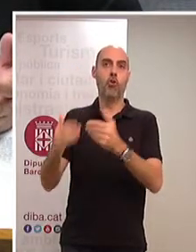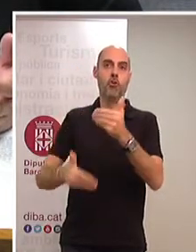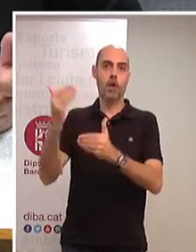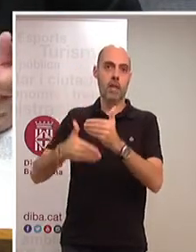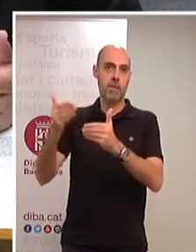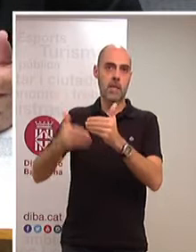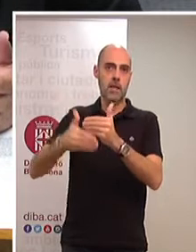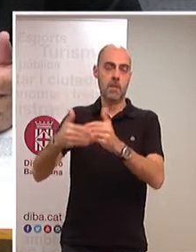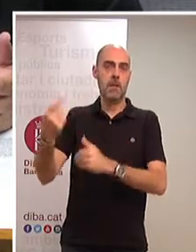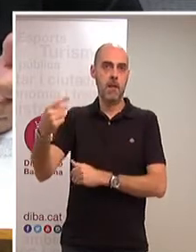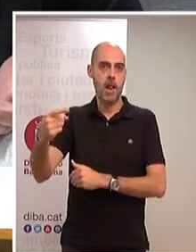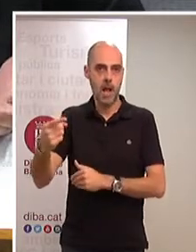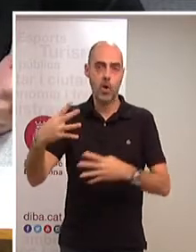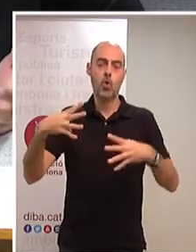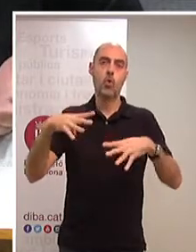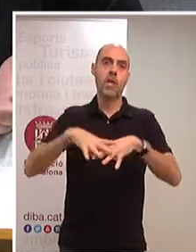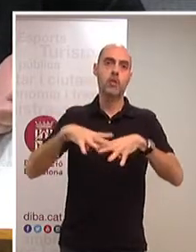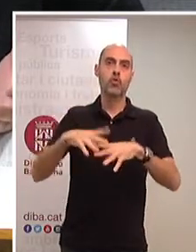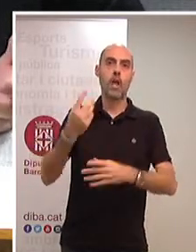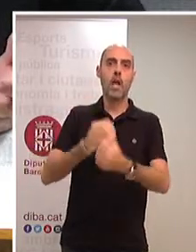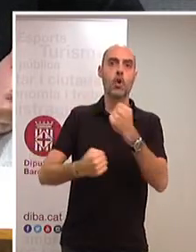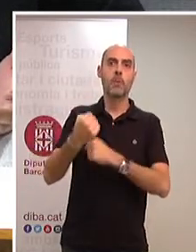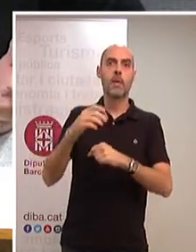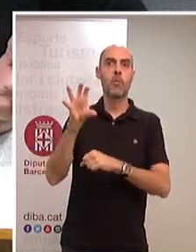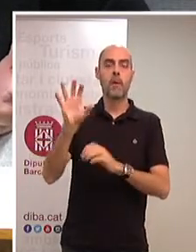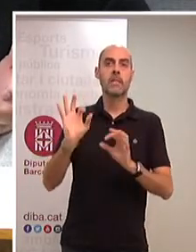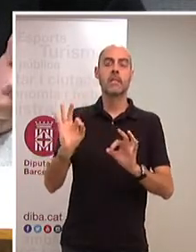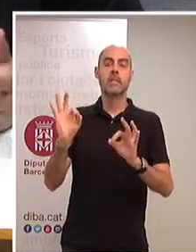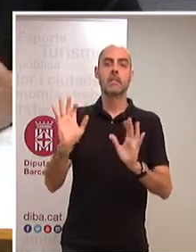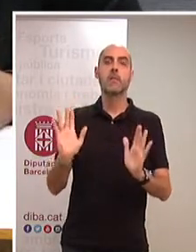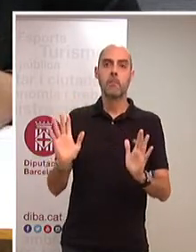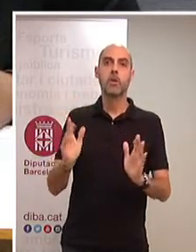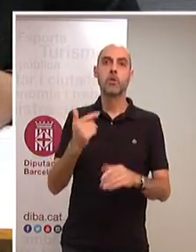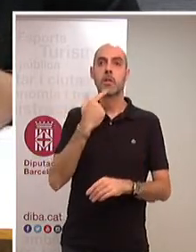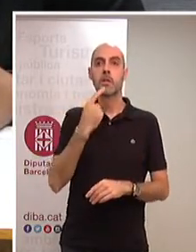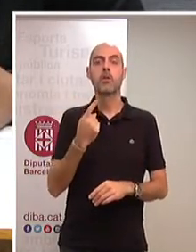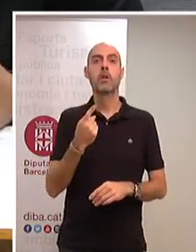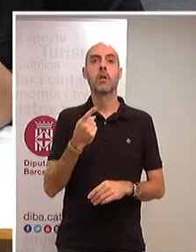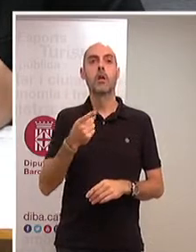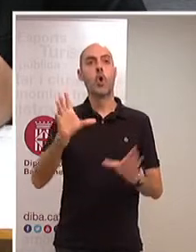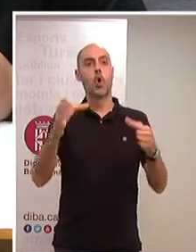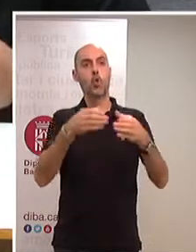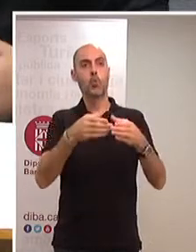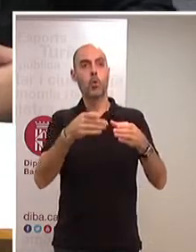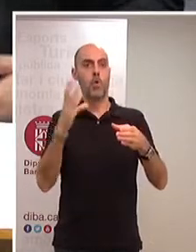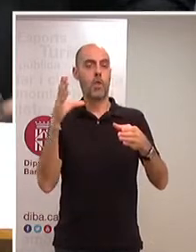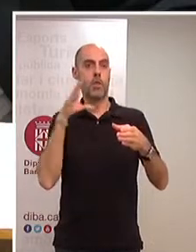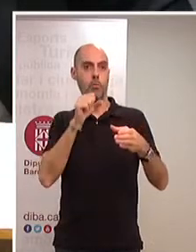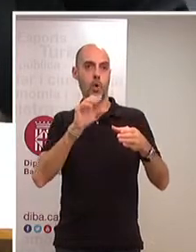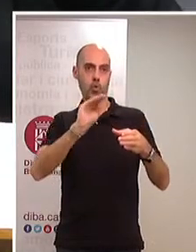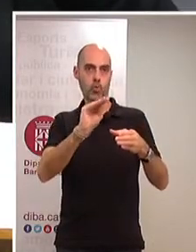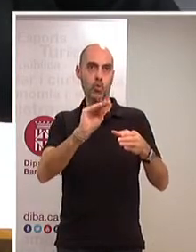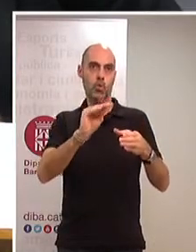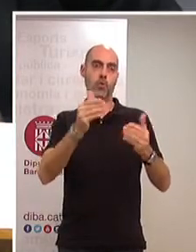possibilitats de canviar l'estructura econòmica del país des de la diputació són les que són, però sí que li reconeixem a vostè i al seu equip de govern perquè no ho fet vostè sola,